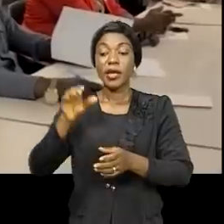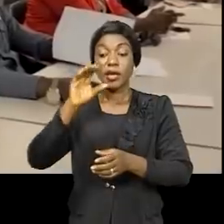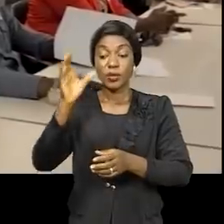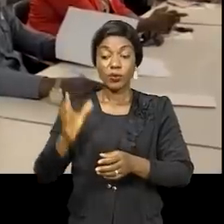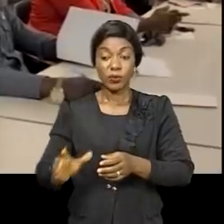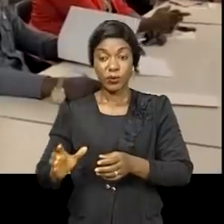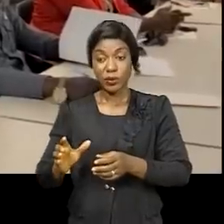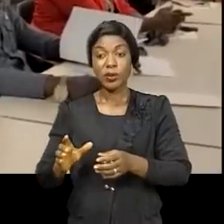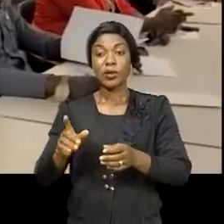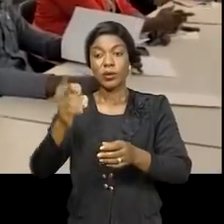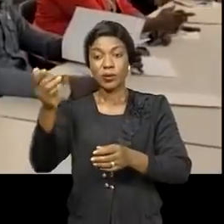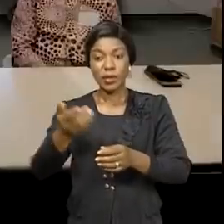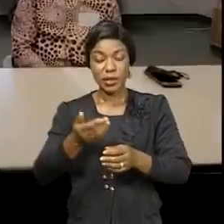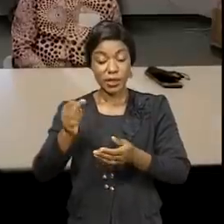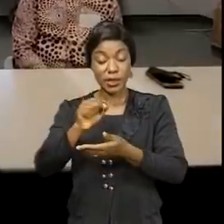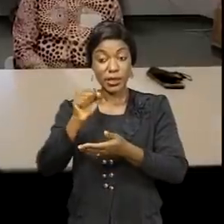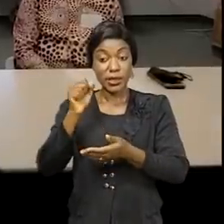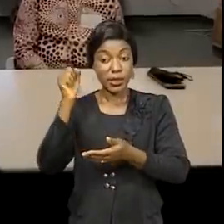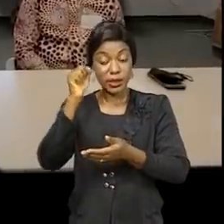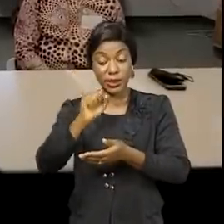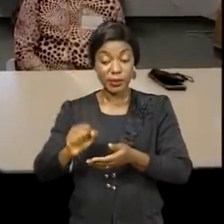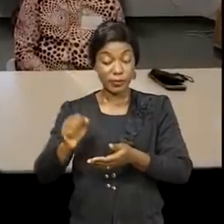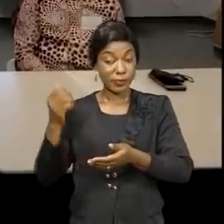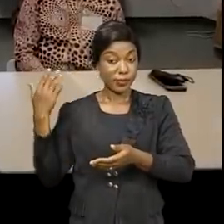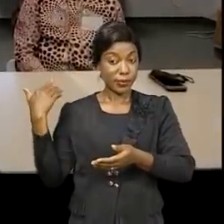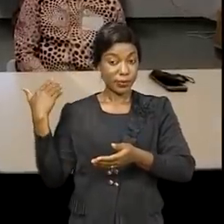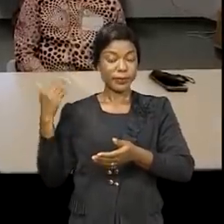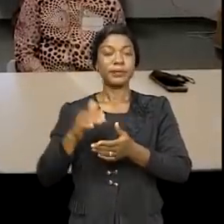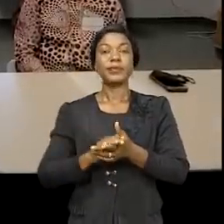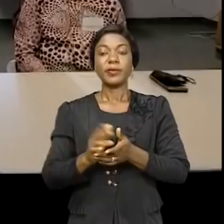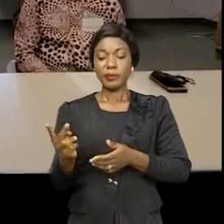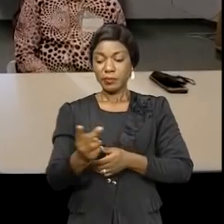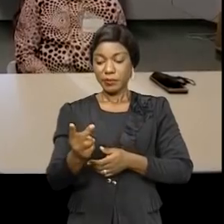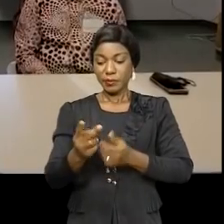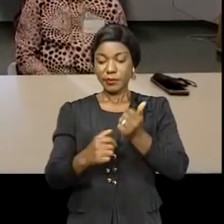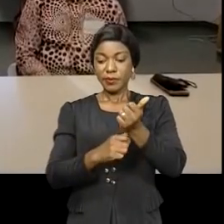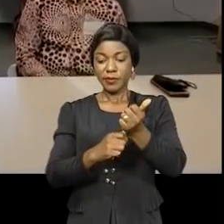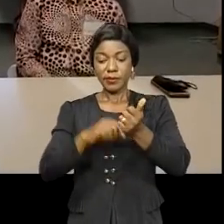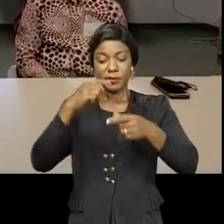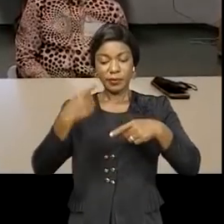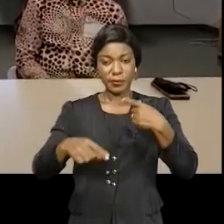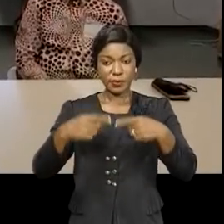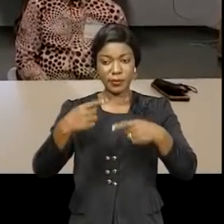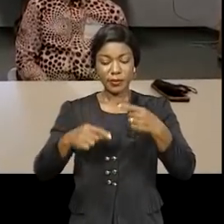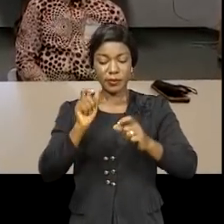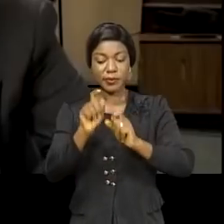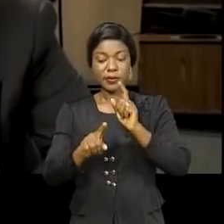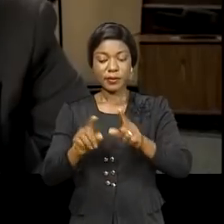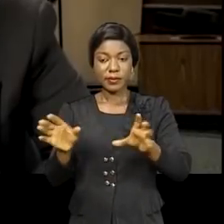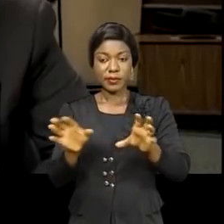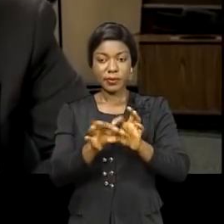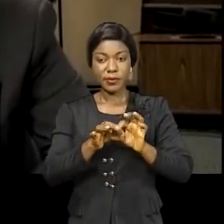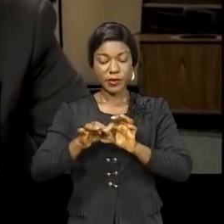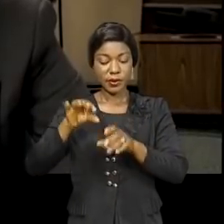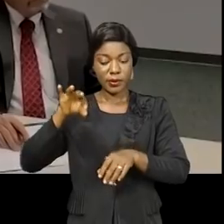dans son état fédéré le week-end dernier. Dans un climat d'intérêt commun, les deux hommes d'état ont discuté autour de la question liée aux